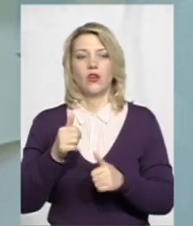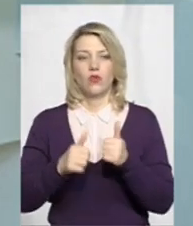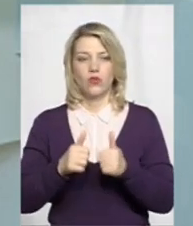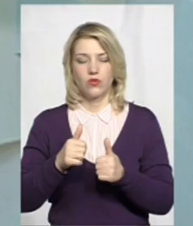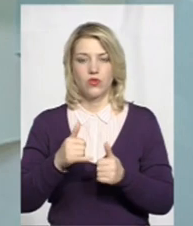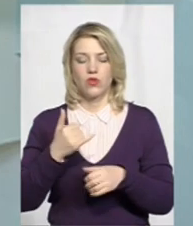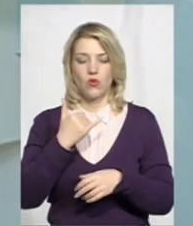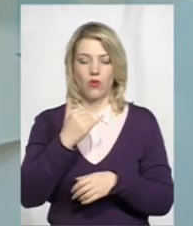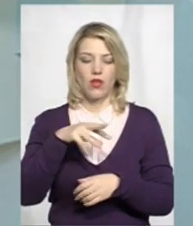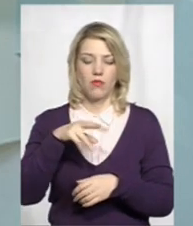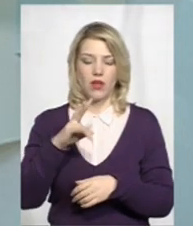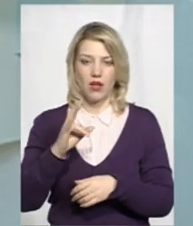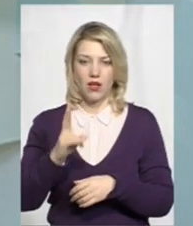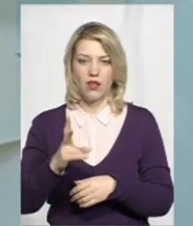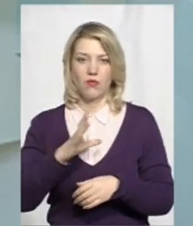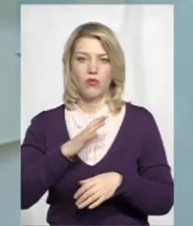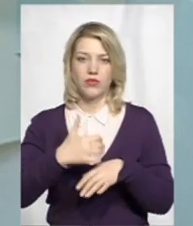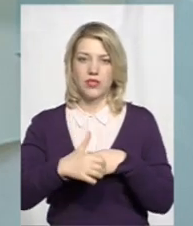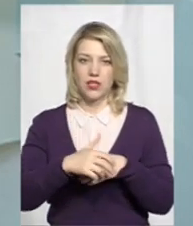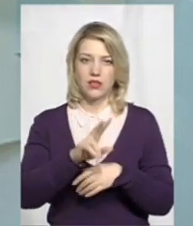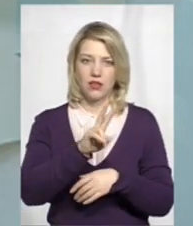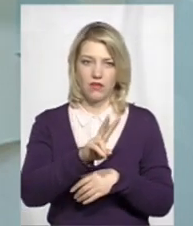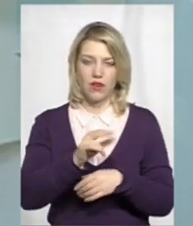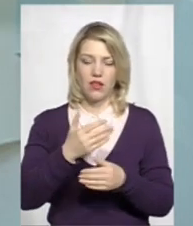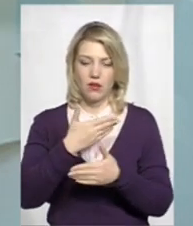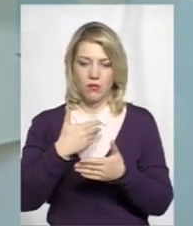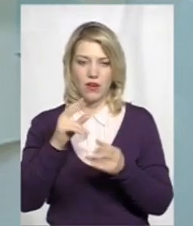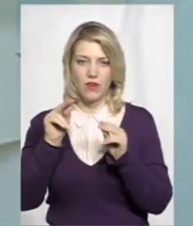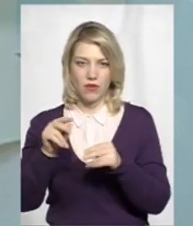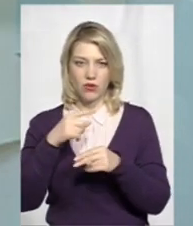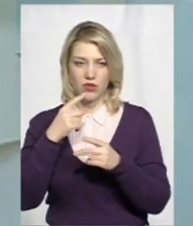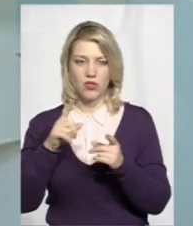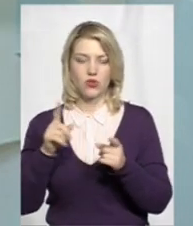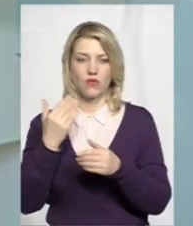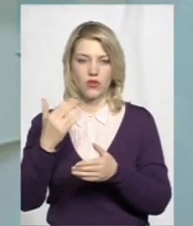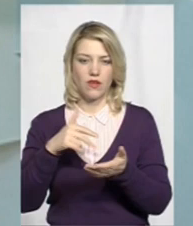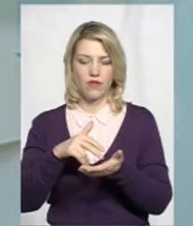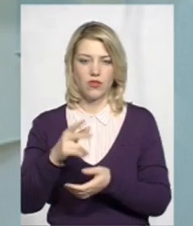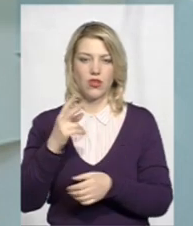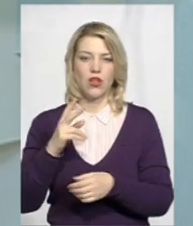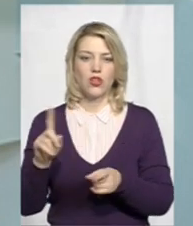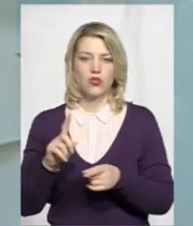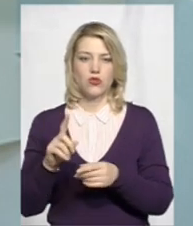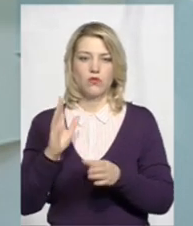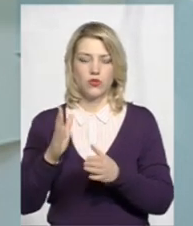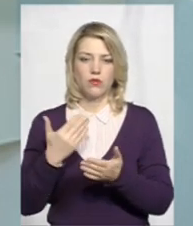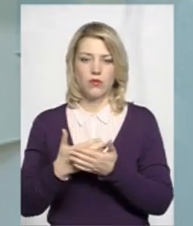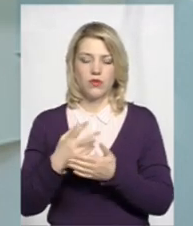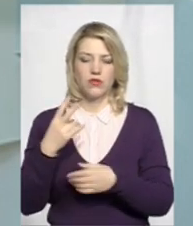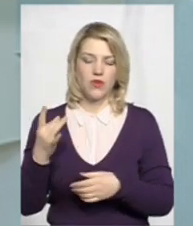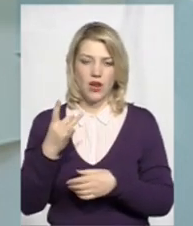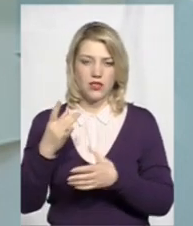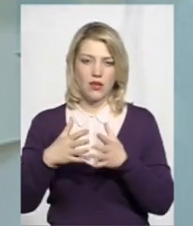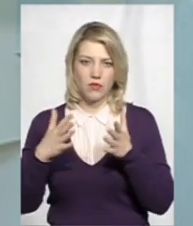два. Ми відверто говорили, що вони вийдуть з тим, що буде приблизно в два рази більше. А той